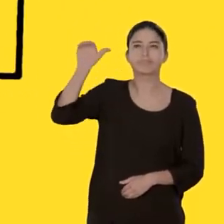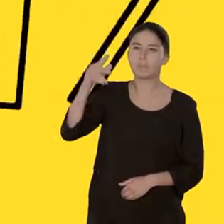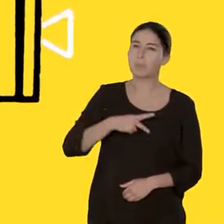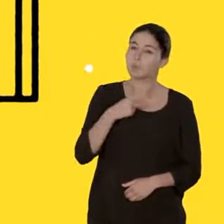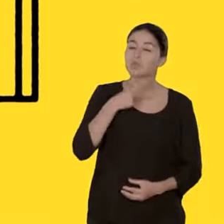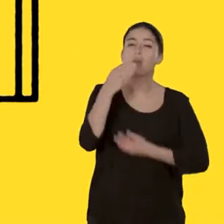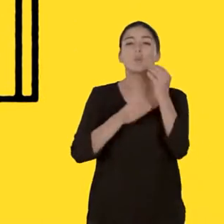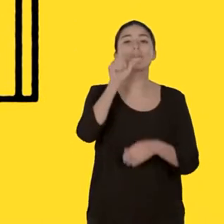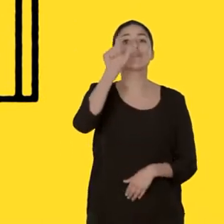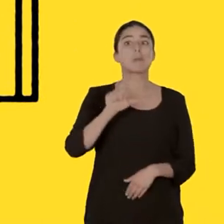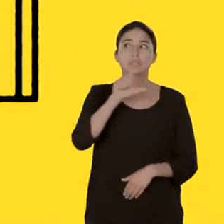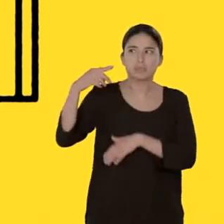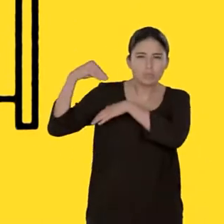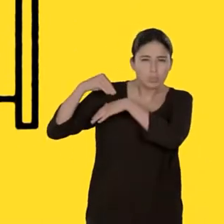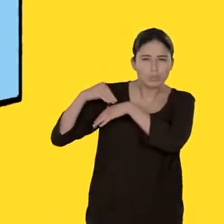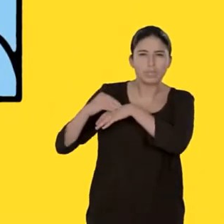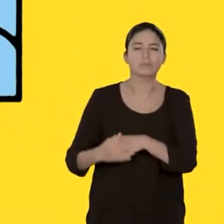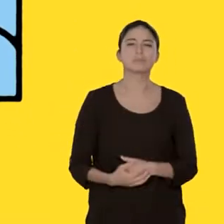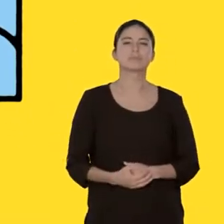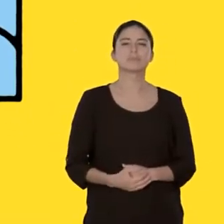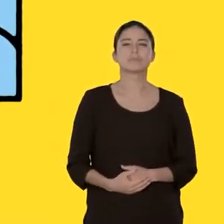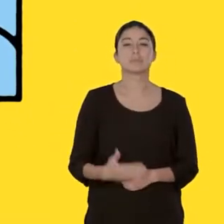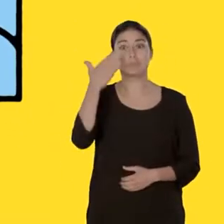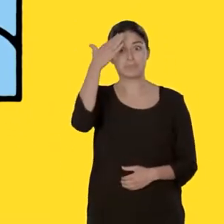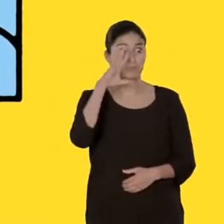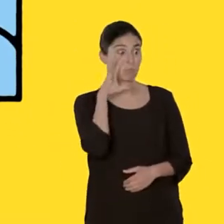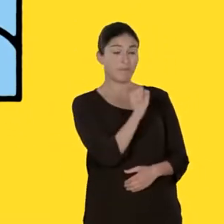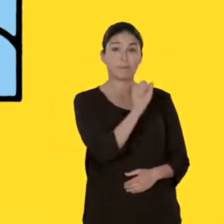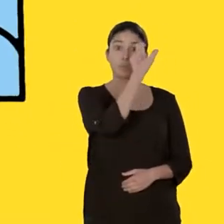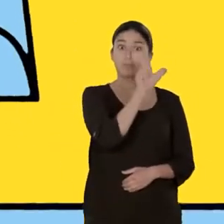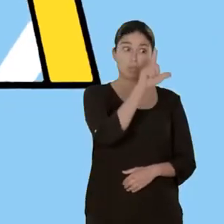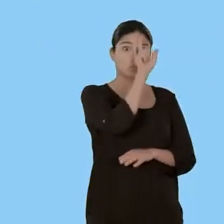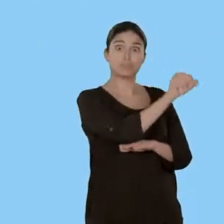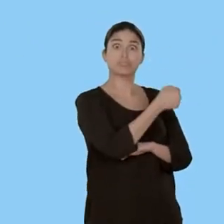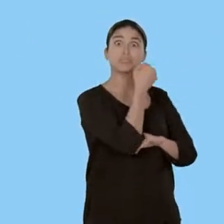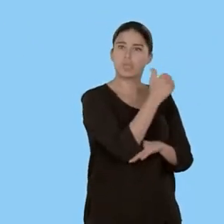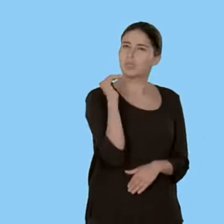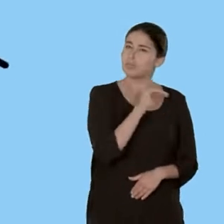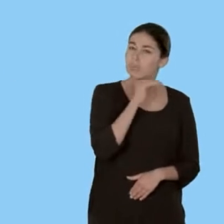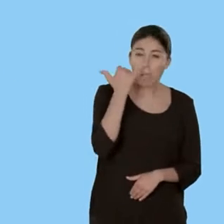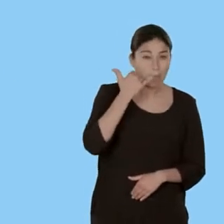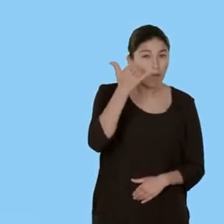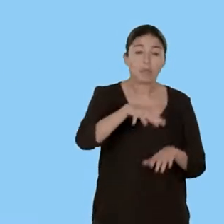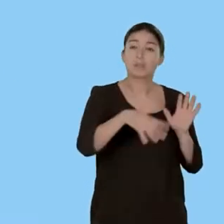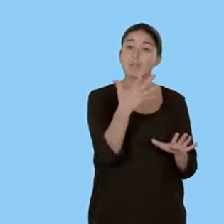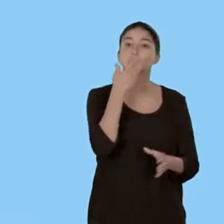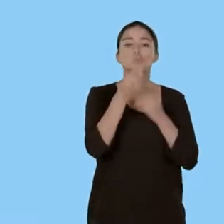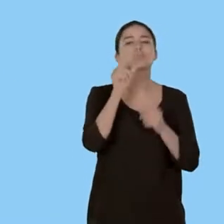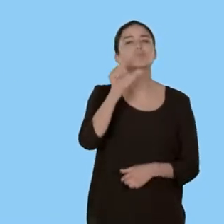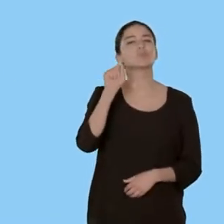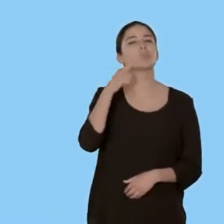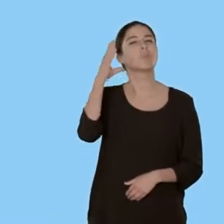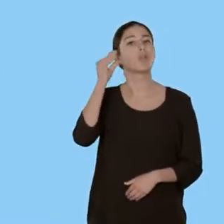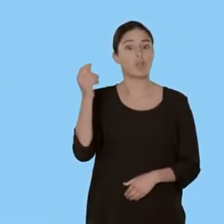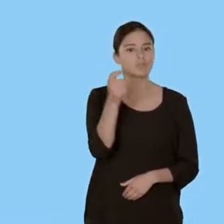Si vous prenez des médicaments, demandez conseil à votre médecin ou à votre pharmacien. Si vous voyez une personne victime d'un malaise,